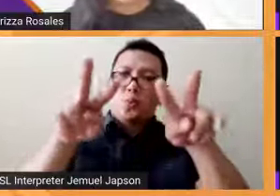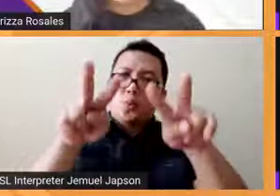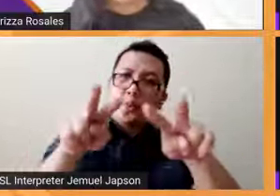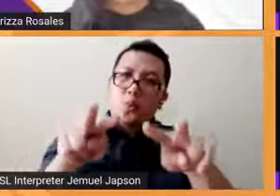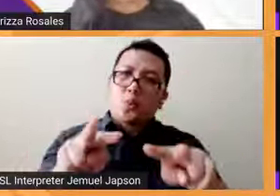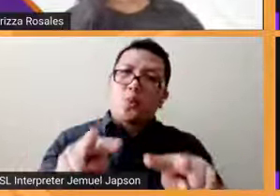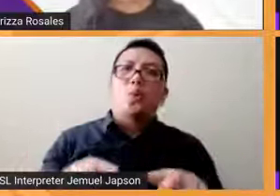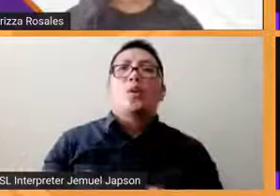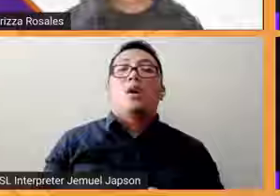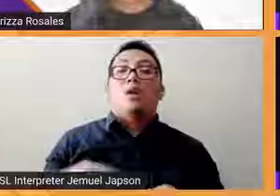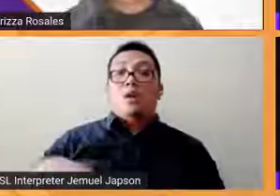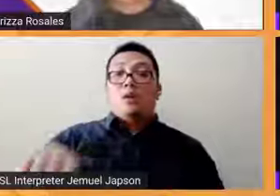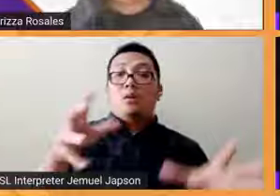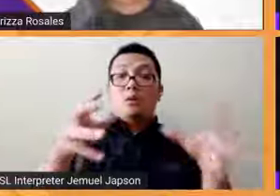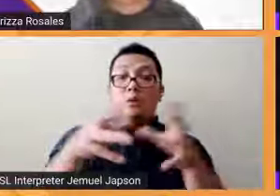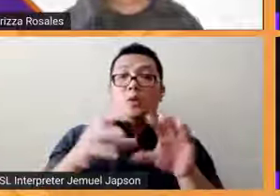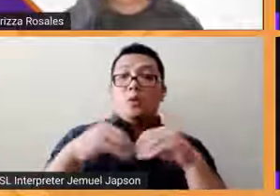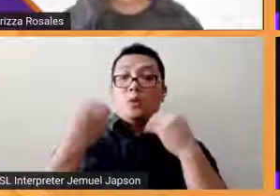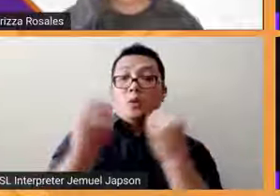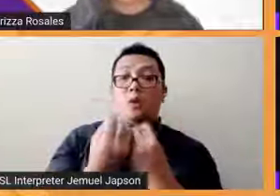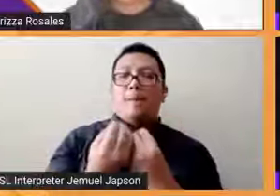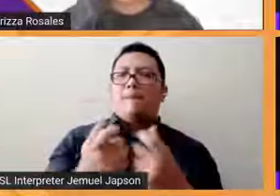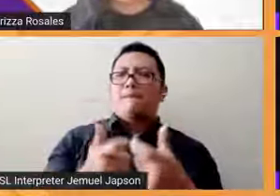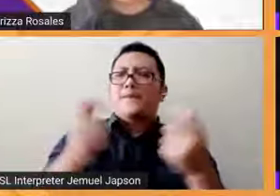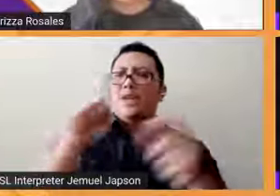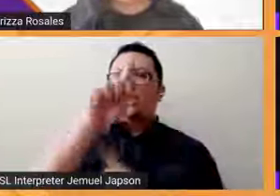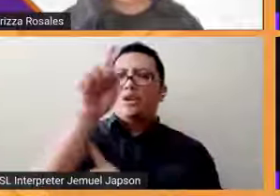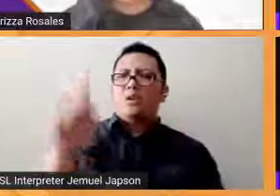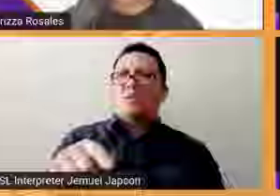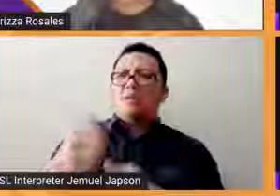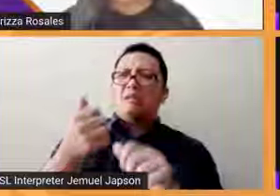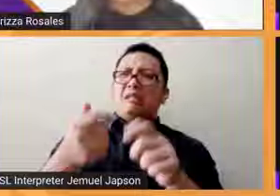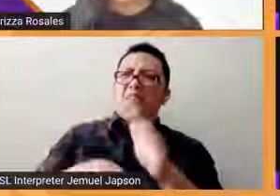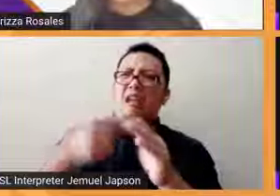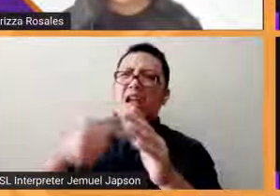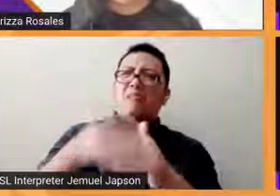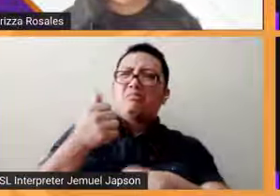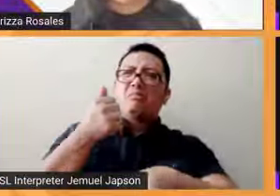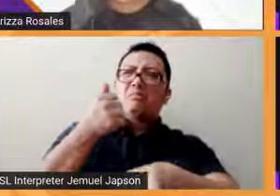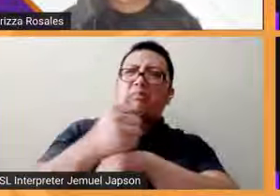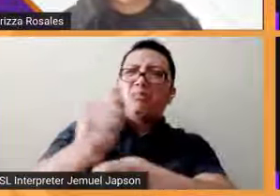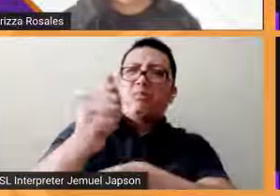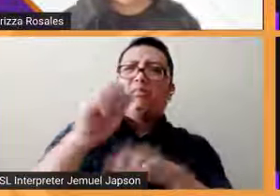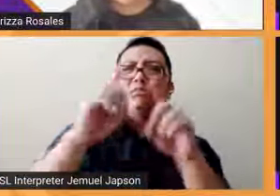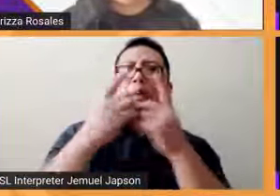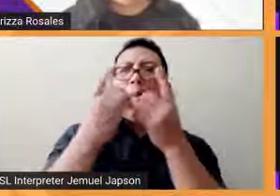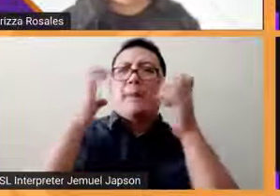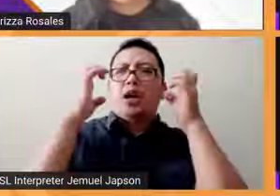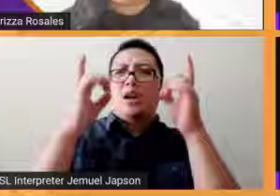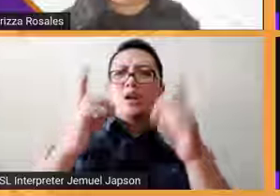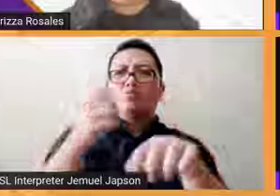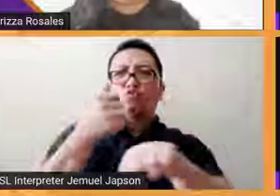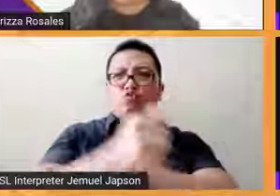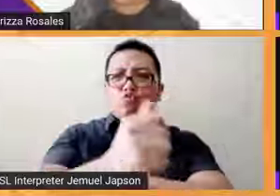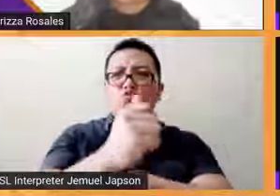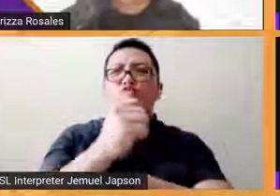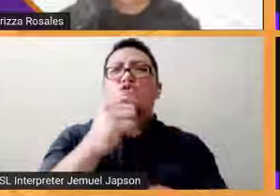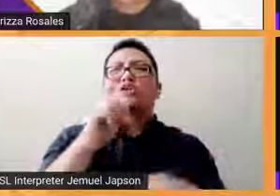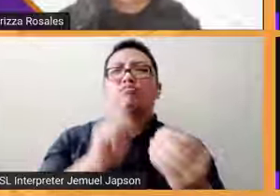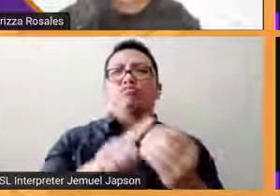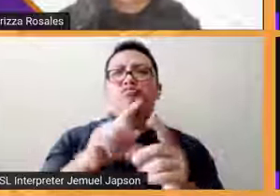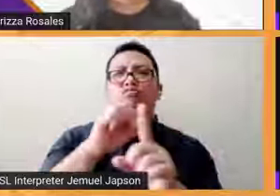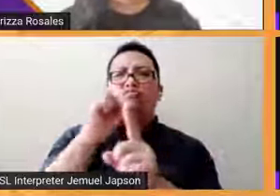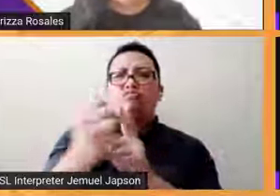organizations malaking tanong po na minsan nasisisi rin sa Department of Education yung kalagayan ng ating mga schools